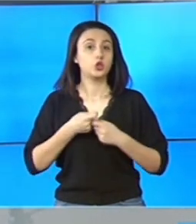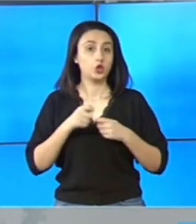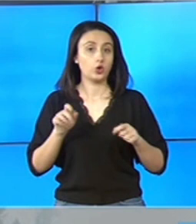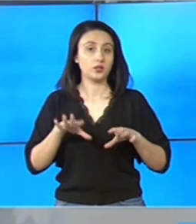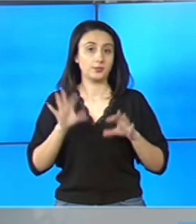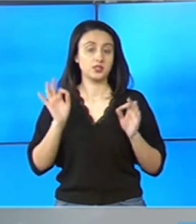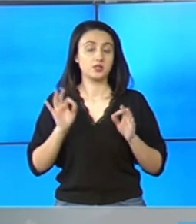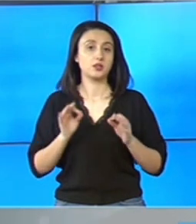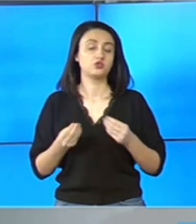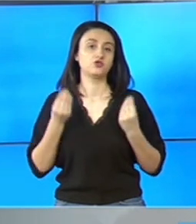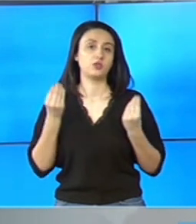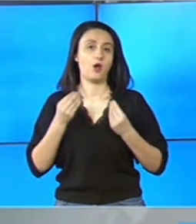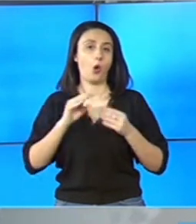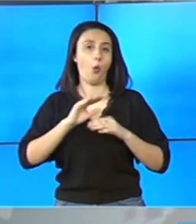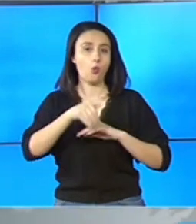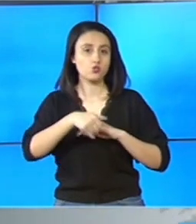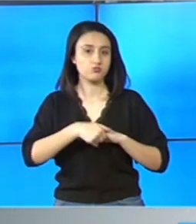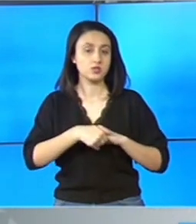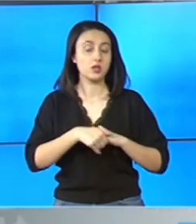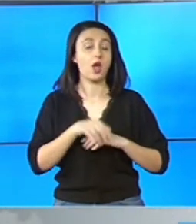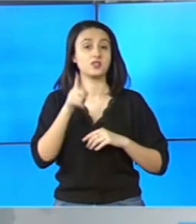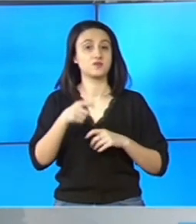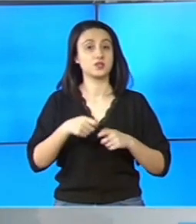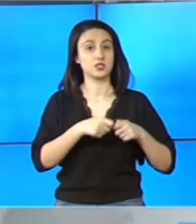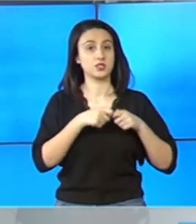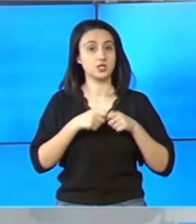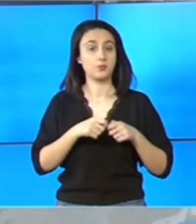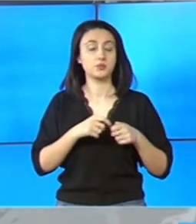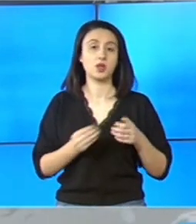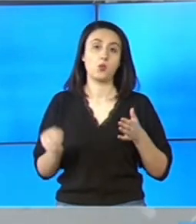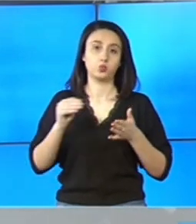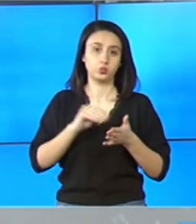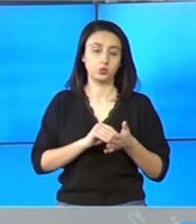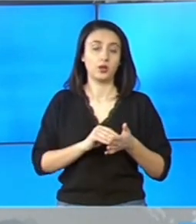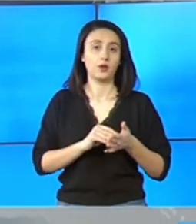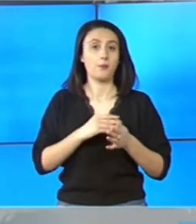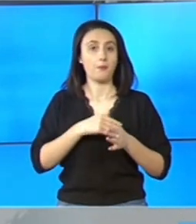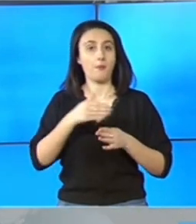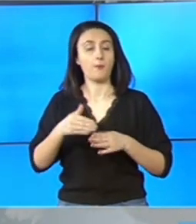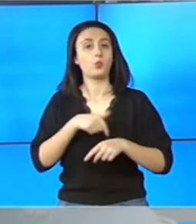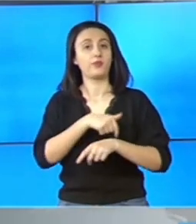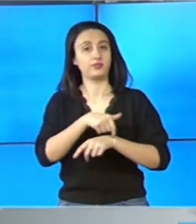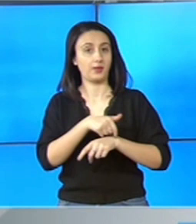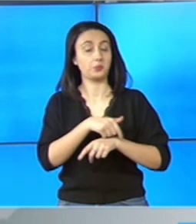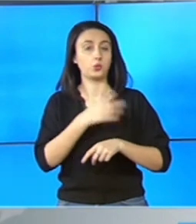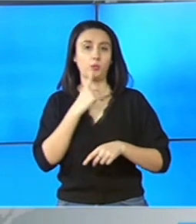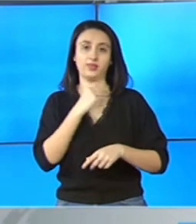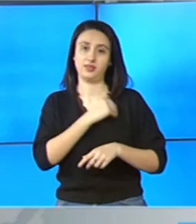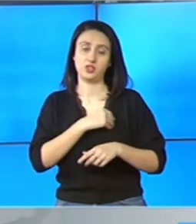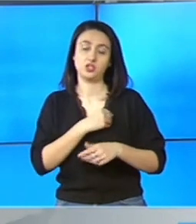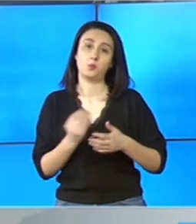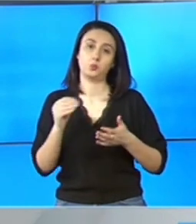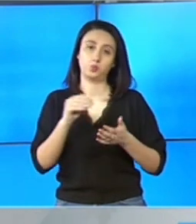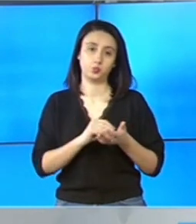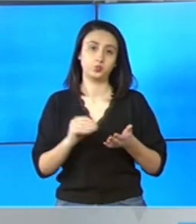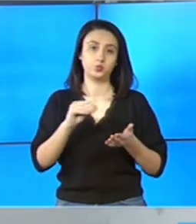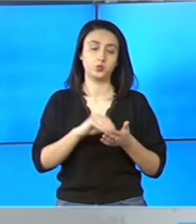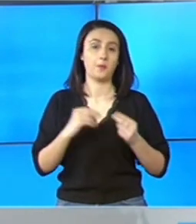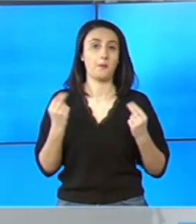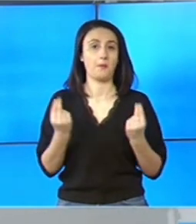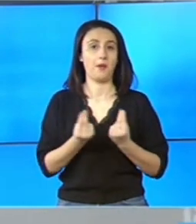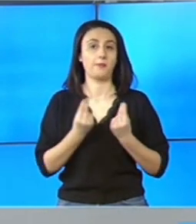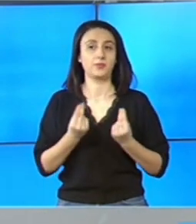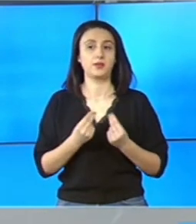găsim componente de corupție. Un astfel de sistem se așează, cu cât trece mai mult timp și nu este deranjat, se așează din ce în ce mai bine.